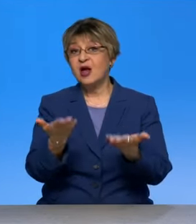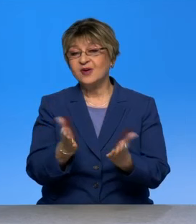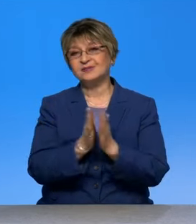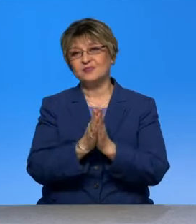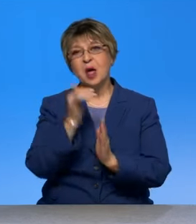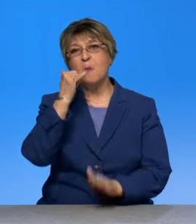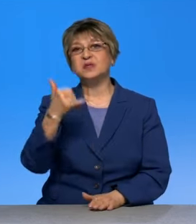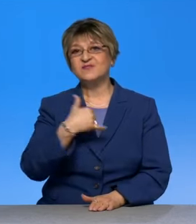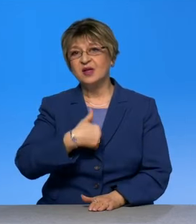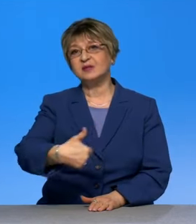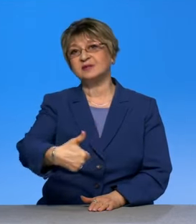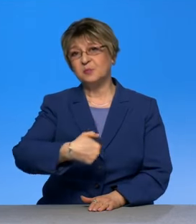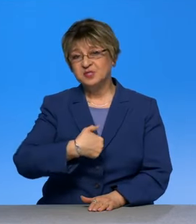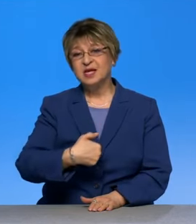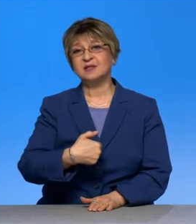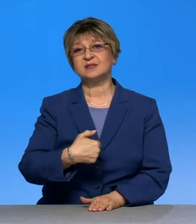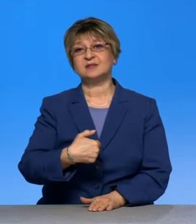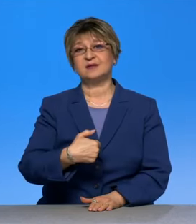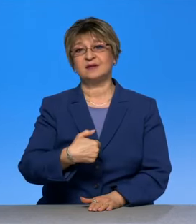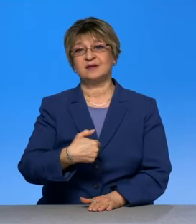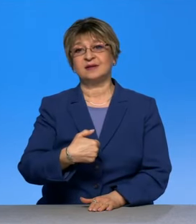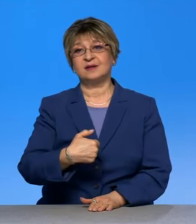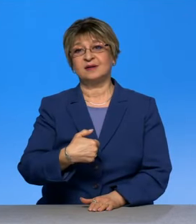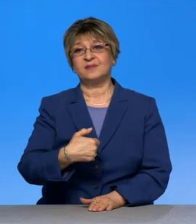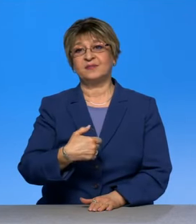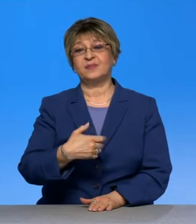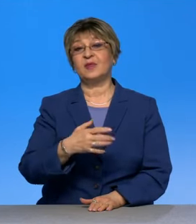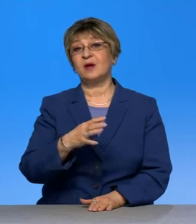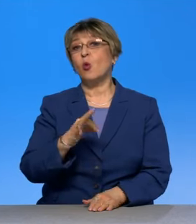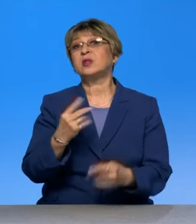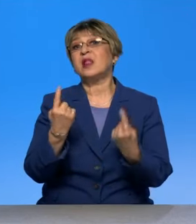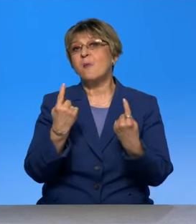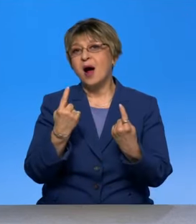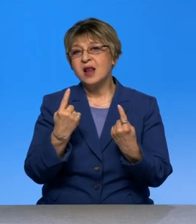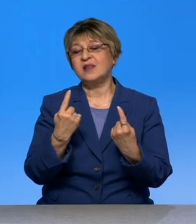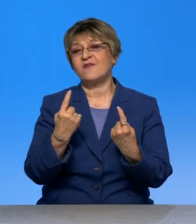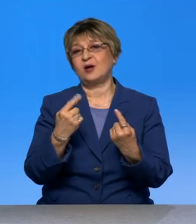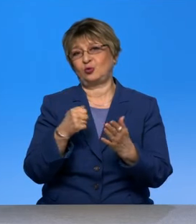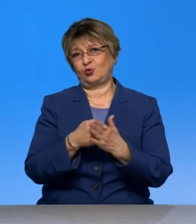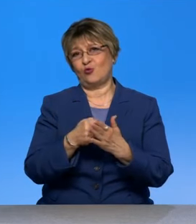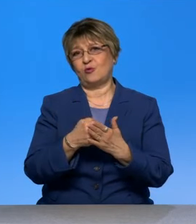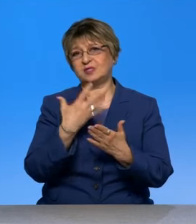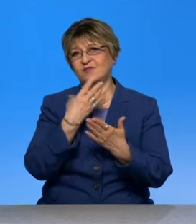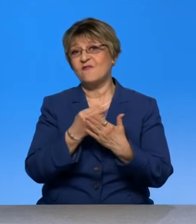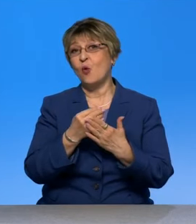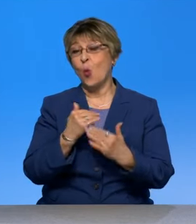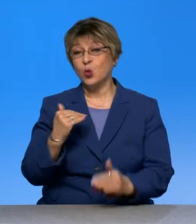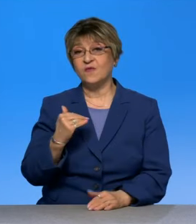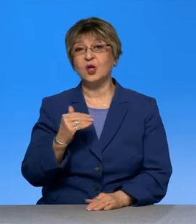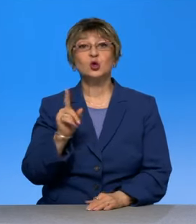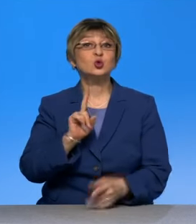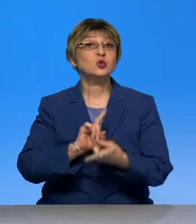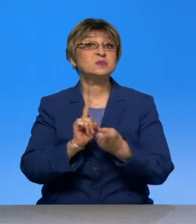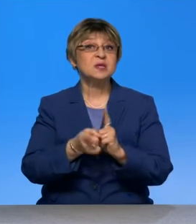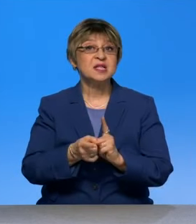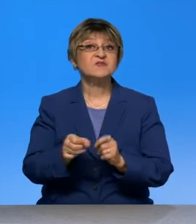прямой эфир, расскажите, напишите от глобального до локального уровня, попробуем это проанализировать. Что изменилось после пандемии? Такой вопрос